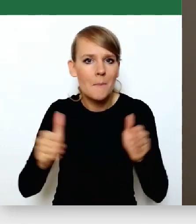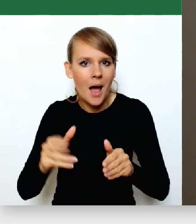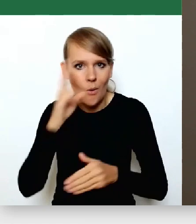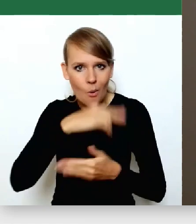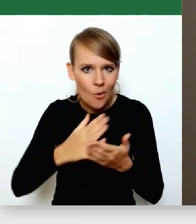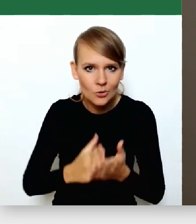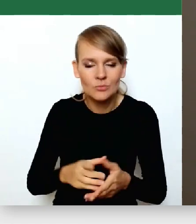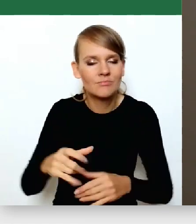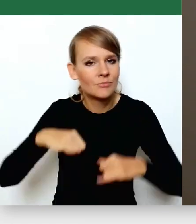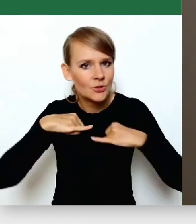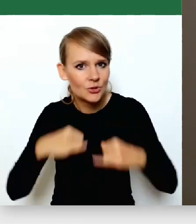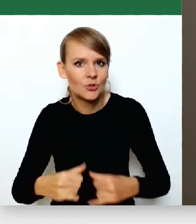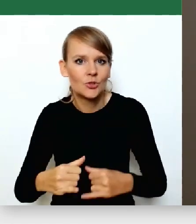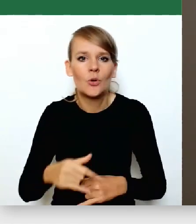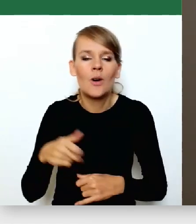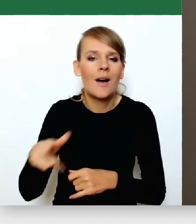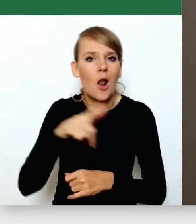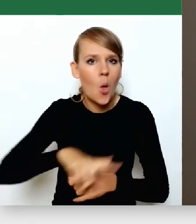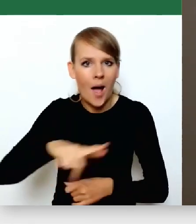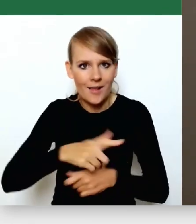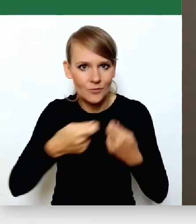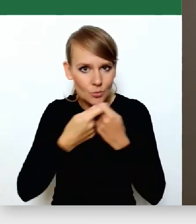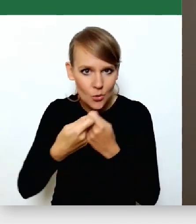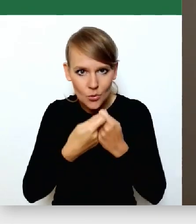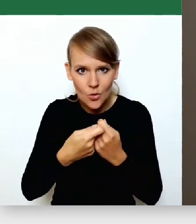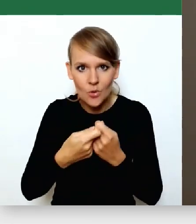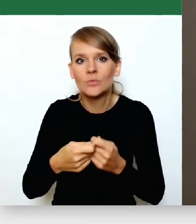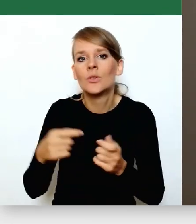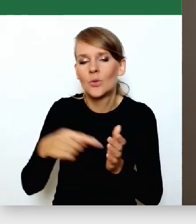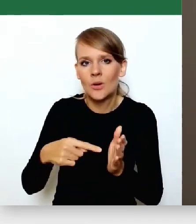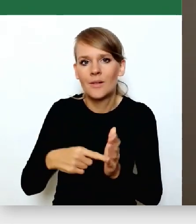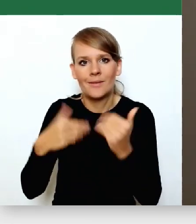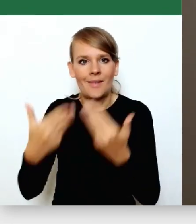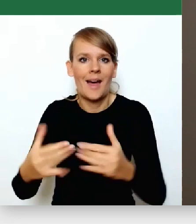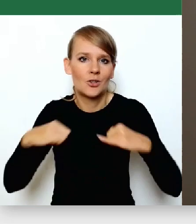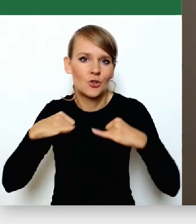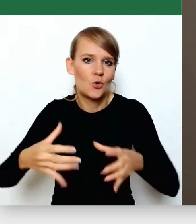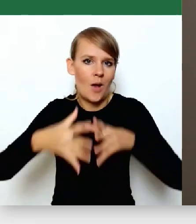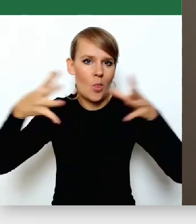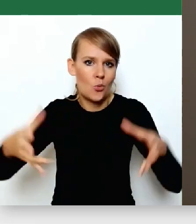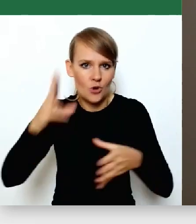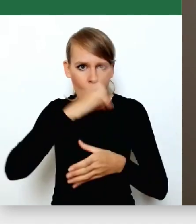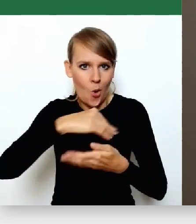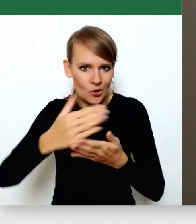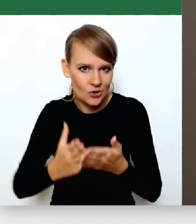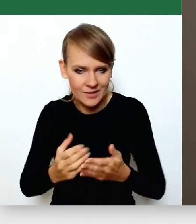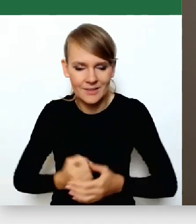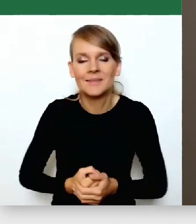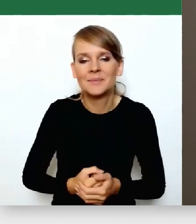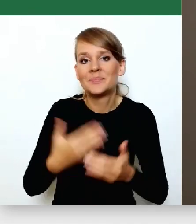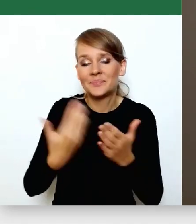potencjał lokalnych wspólnot dają siłę dużej ojczyźnie. I dlatego o ten